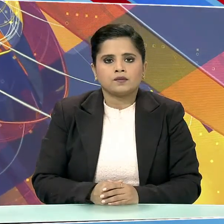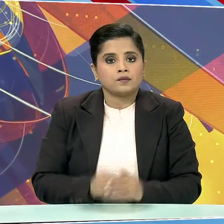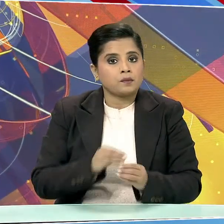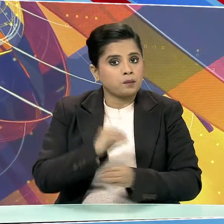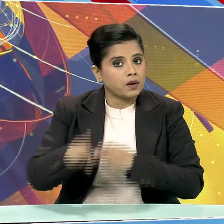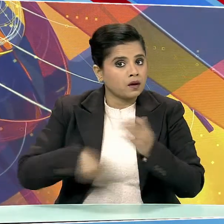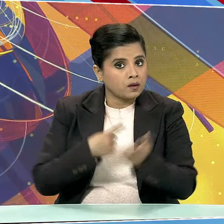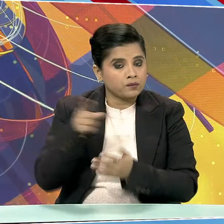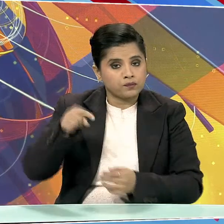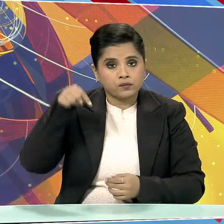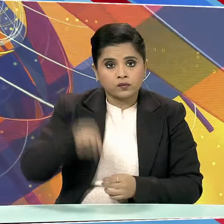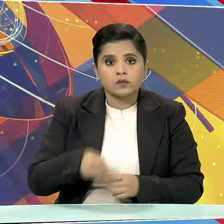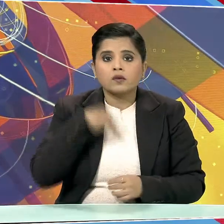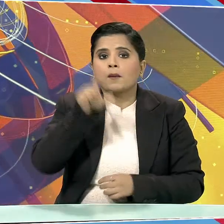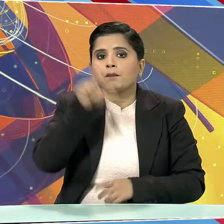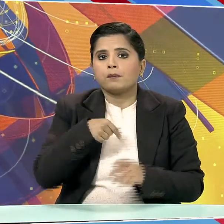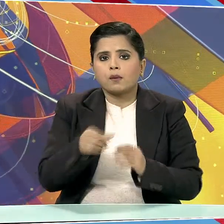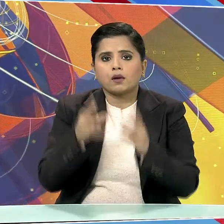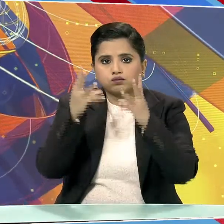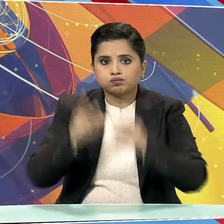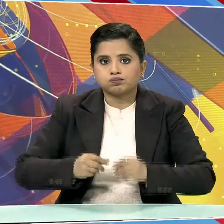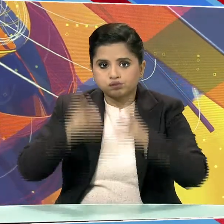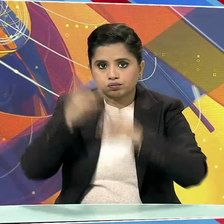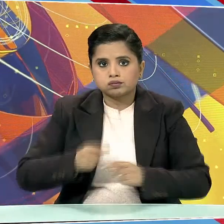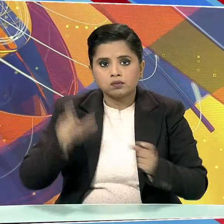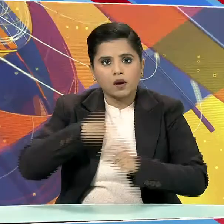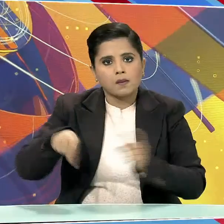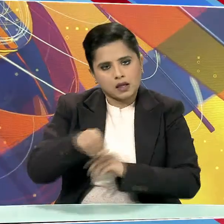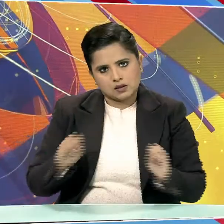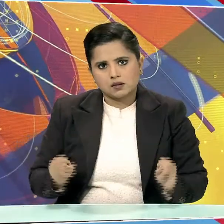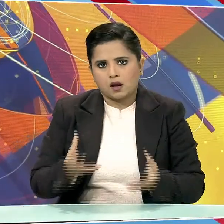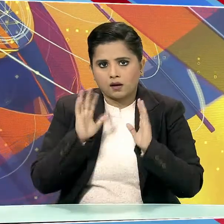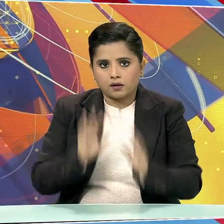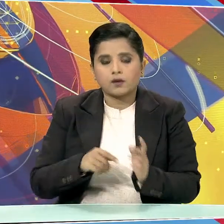बिहार में आज से जातिय जनगरना की प्रक्रिया शुरू हो गई।